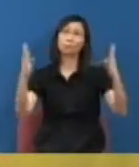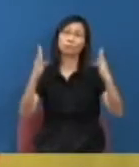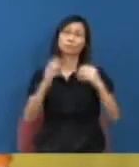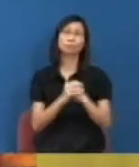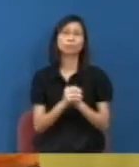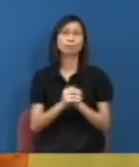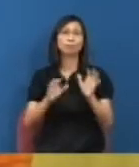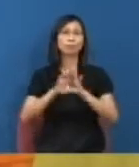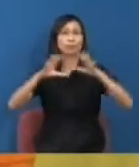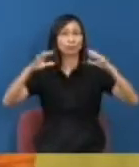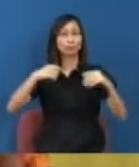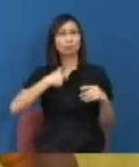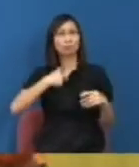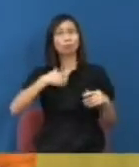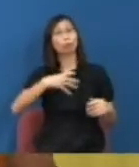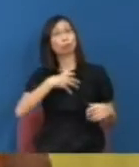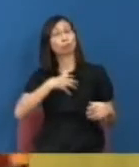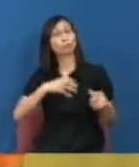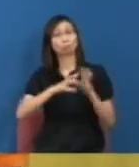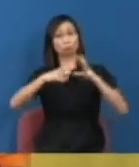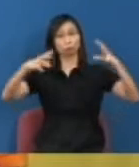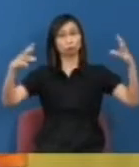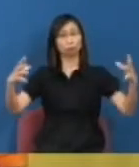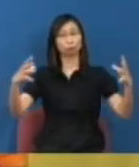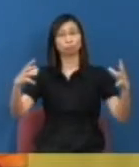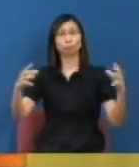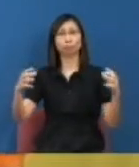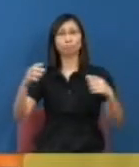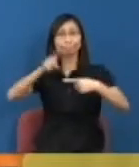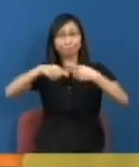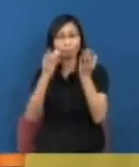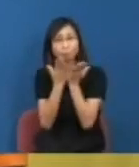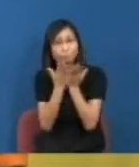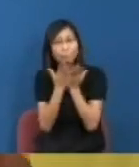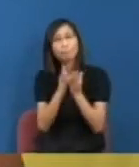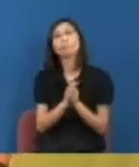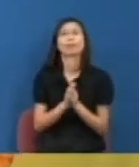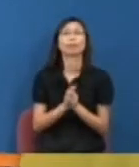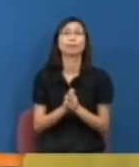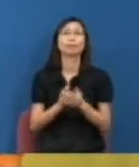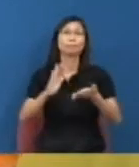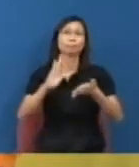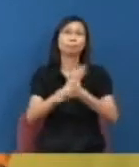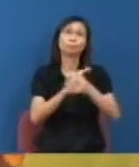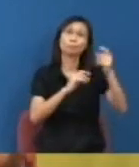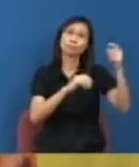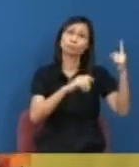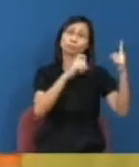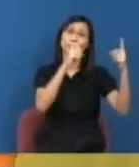其實反而是由整間大學我放回整個例如可能是二十世紀末開始教